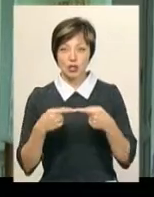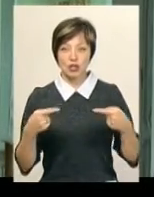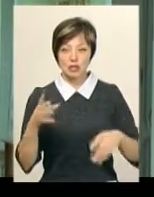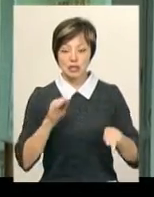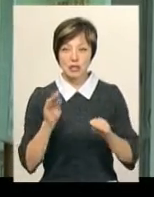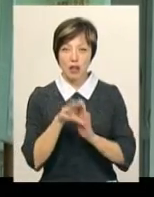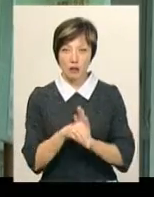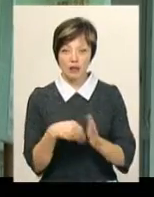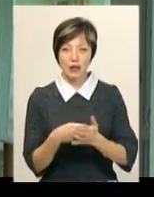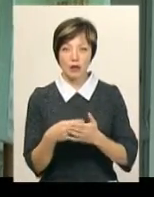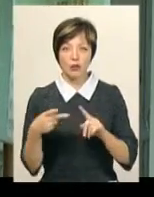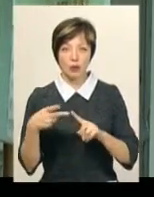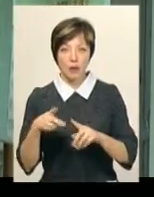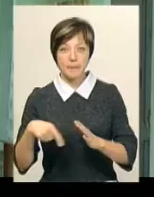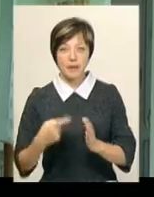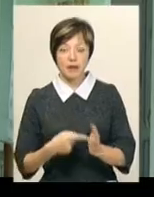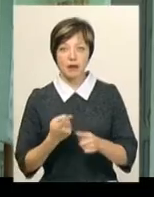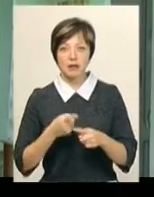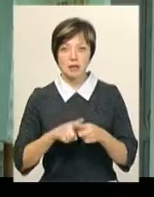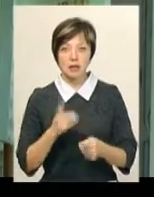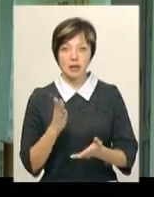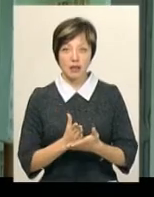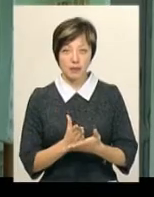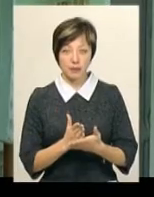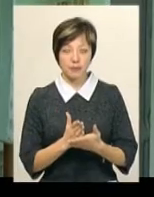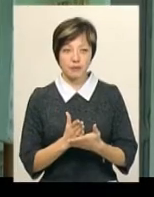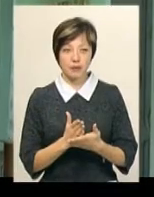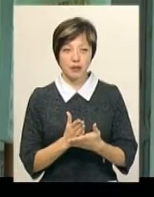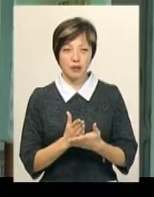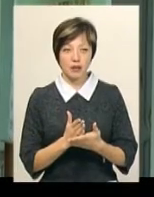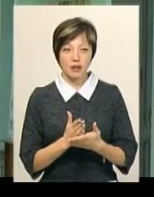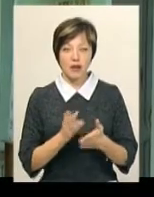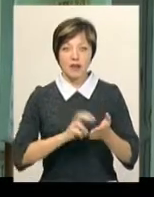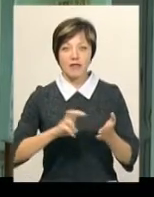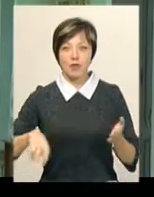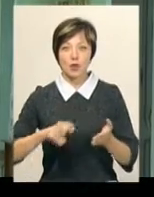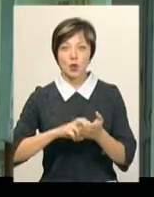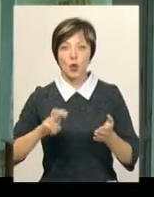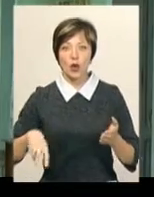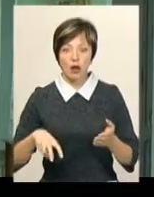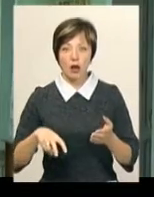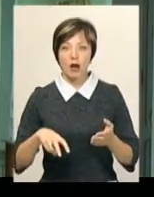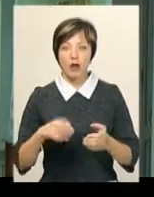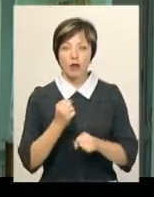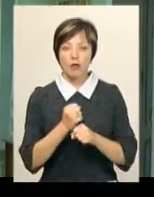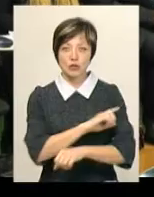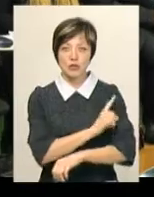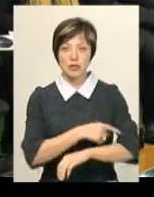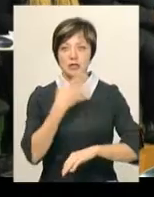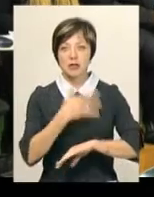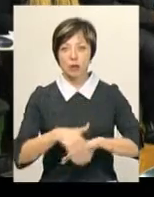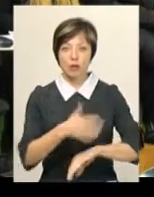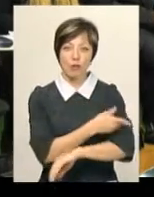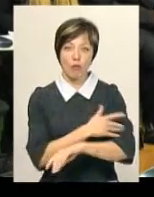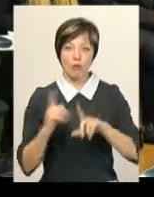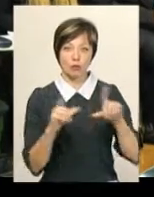тарифів. Друге питання – це є відток робочої сили за кордон, зокрема в Польщу. За